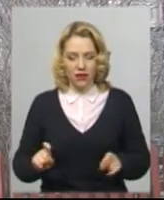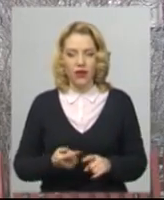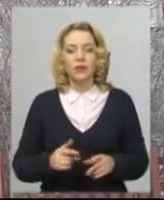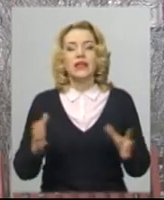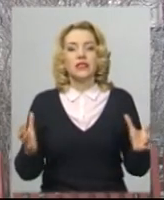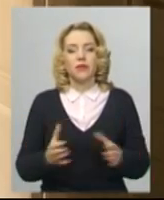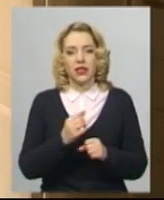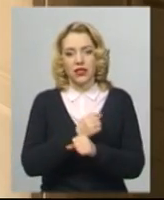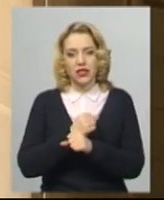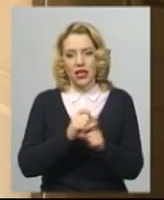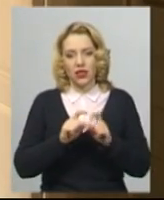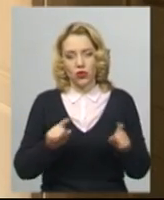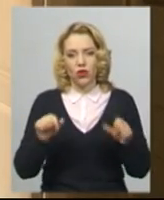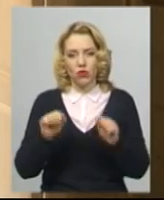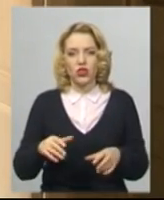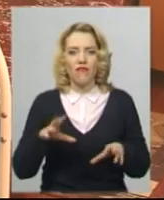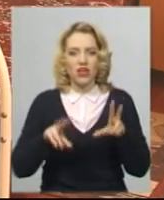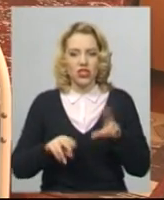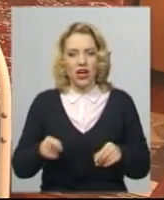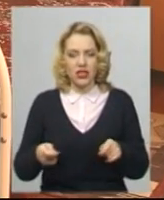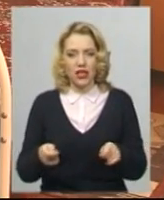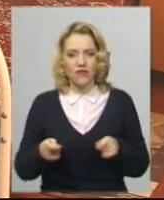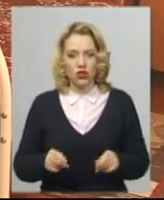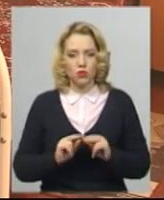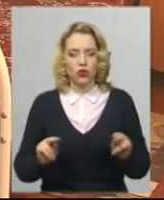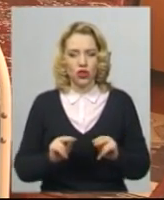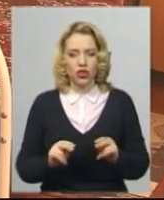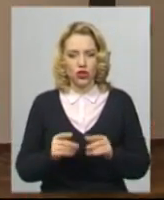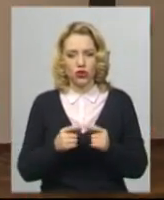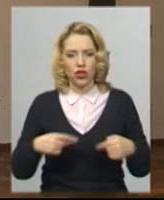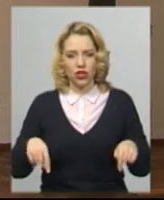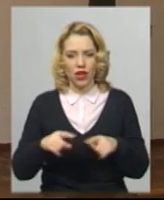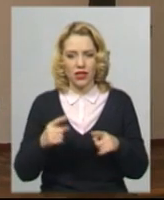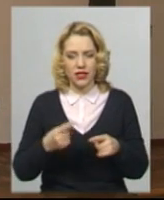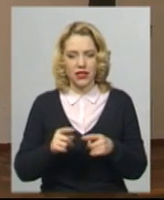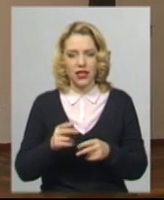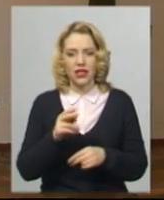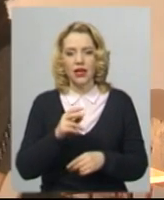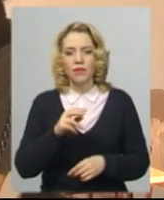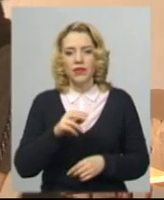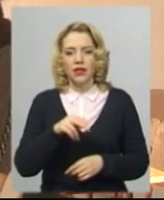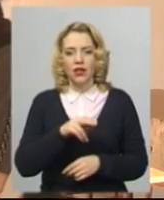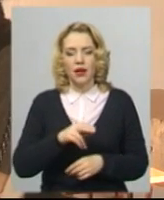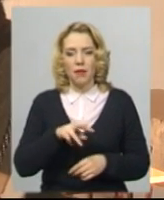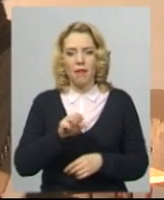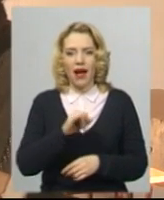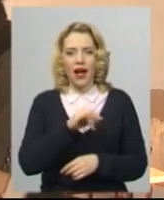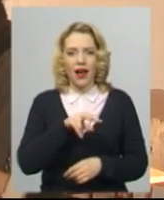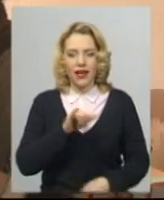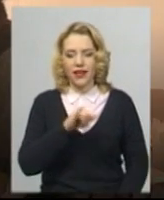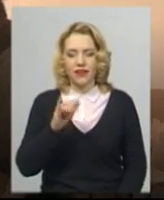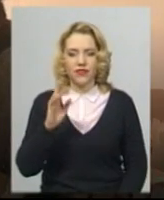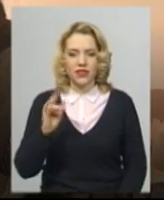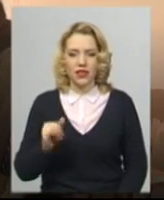можна, вважає завідуюча педагогічною частиною санаторію «Світанок» у Маліївцях Дунеєвецького району Лариса Похила. Ми ж не кажемо, це